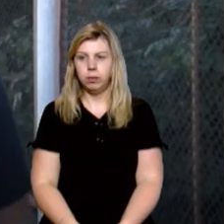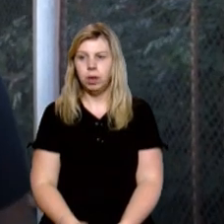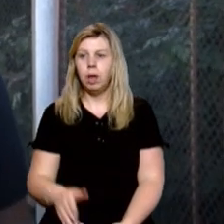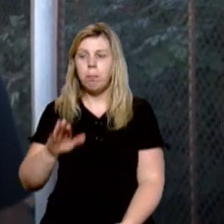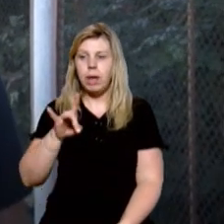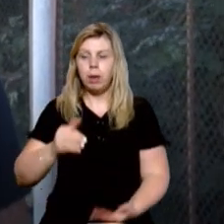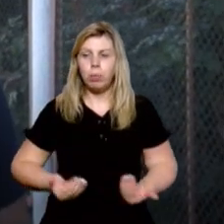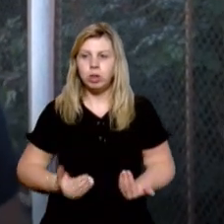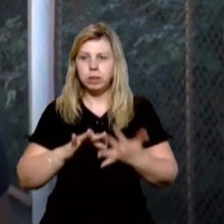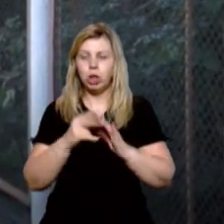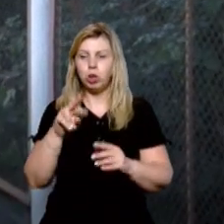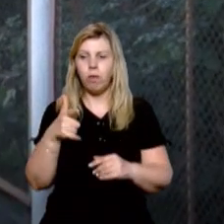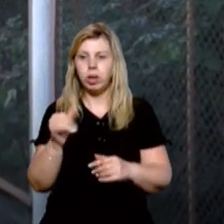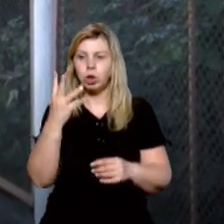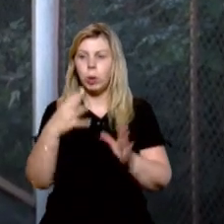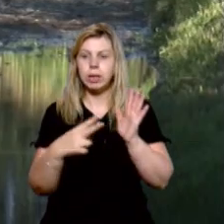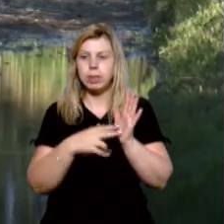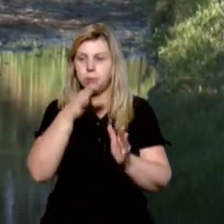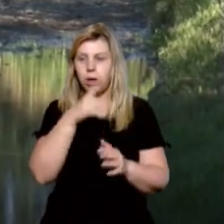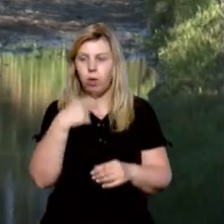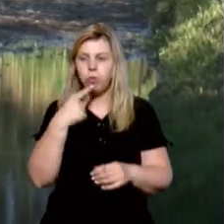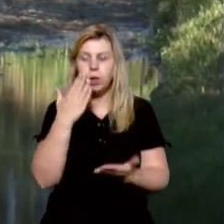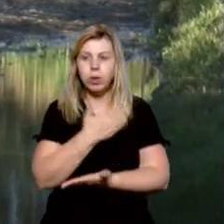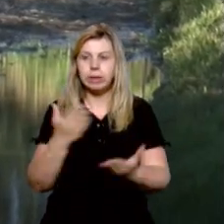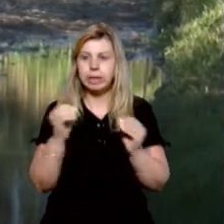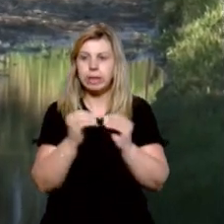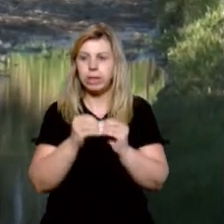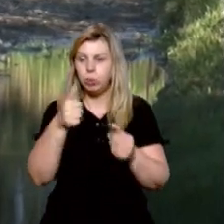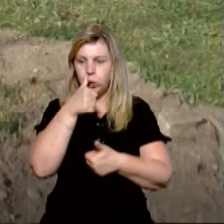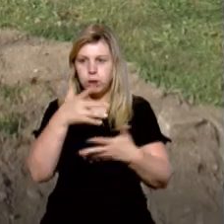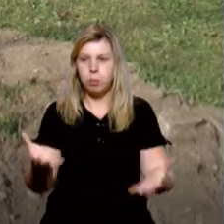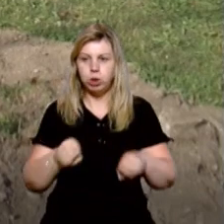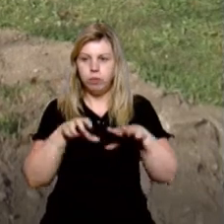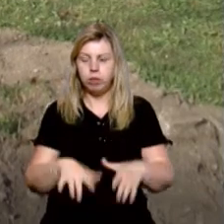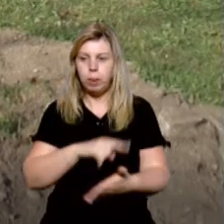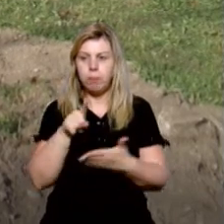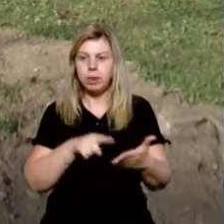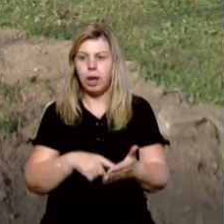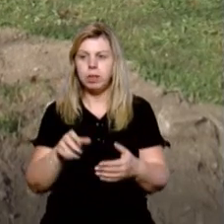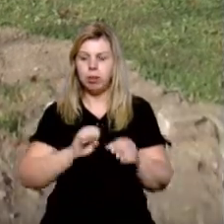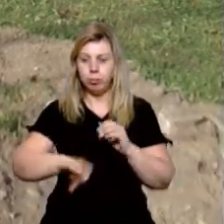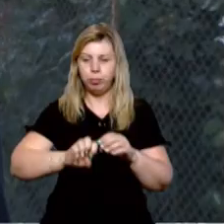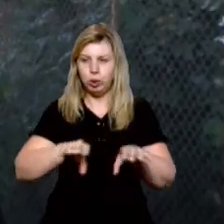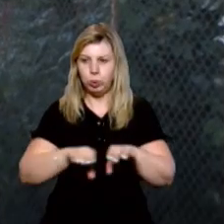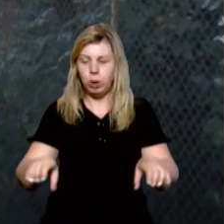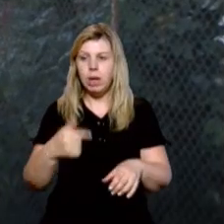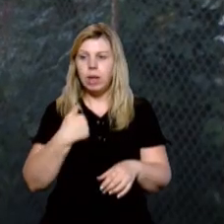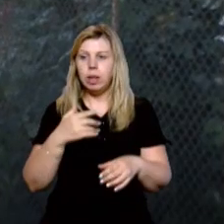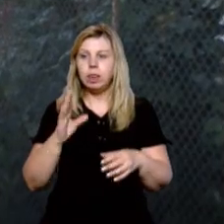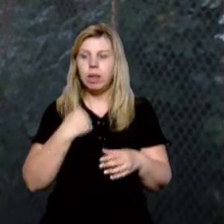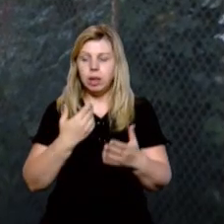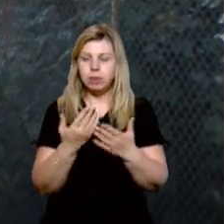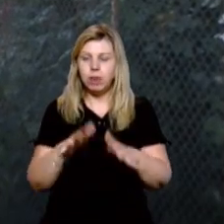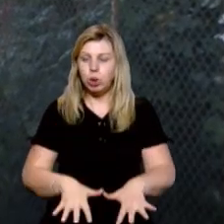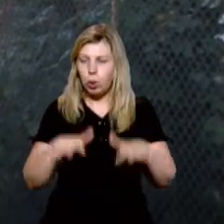Марія проживає в селі довге 47 років. Каже, останні 10 тут не можуть вирішити питання стічних вод. Нас топить,